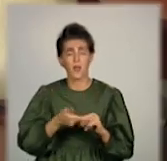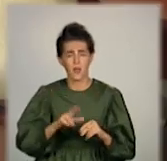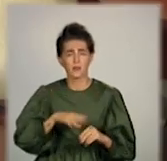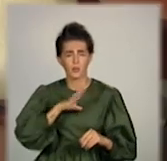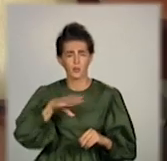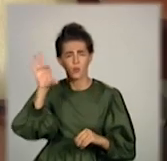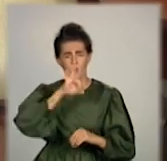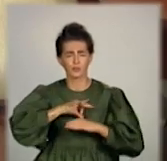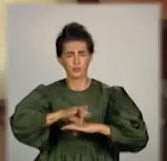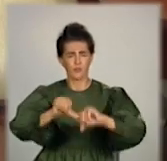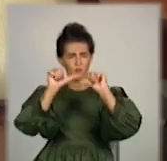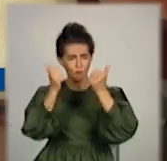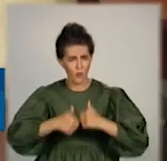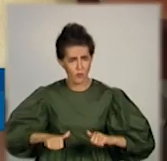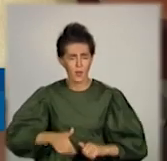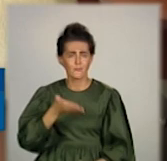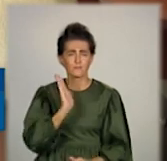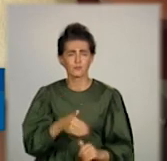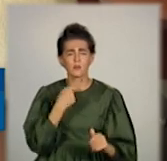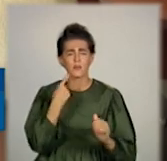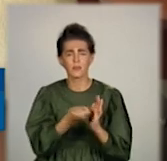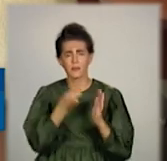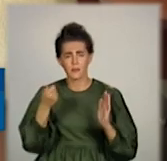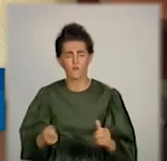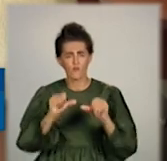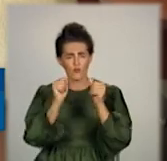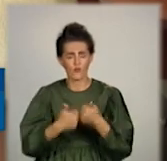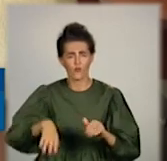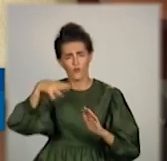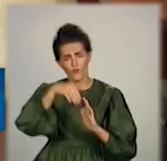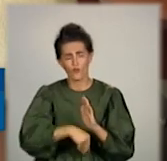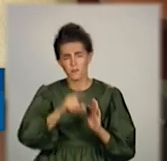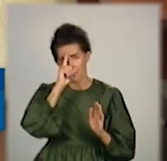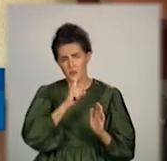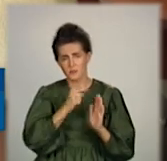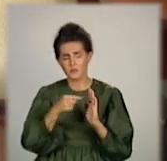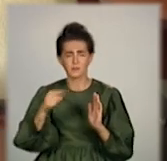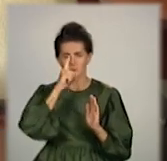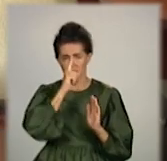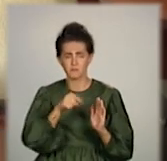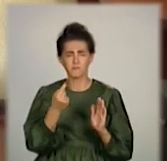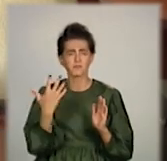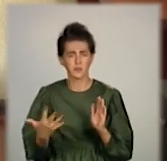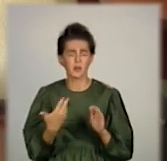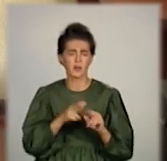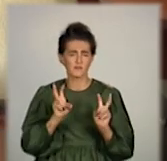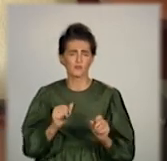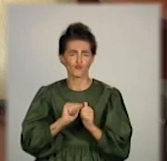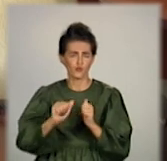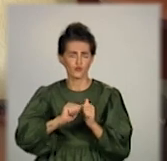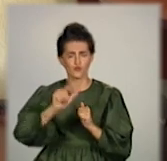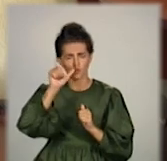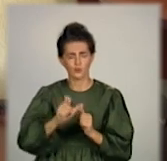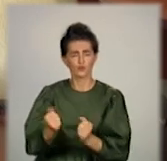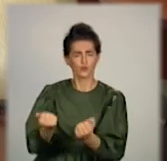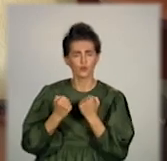первичному типу, і він буде більш длітельно формуватися, місяць-полтора. Тоді людина буде частично захищена, але